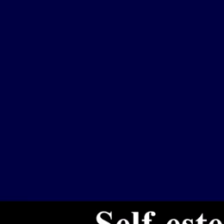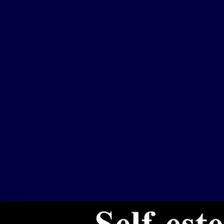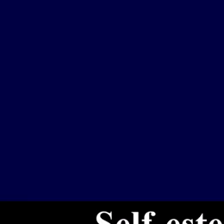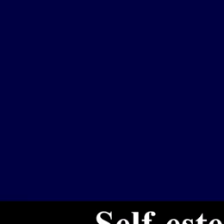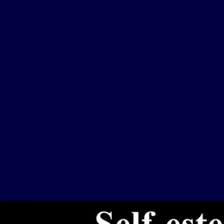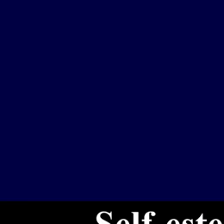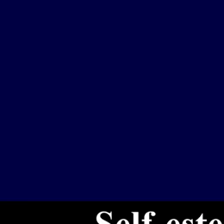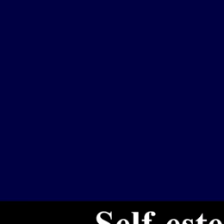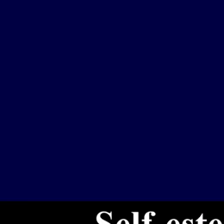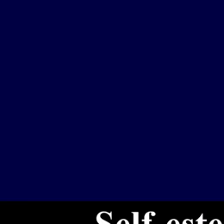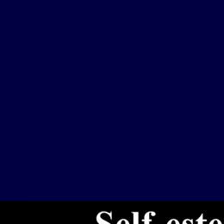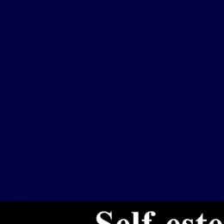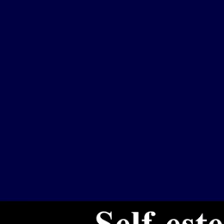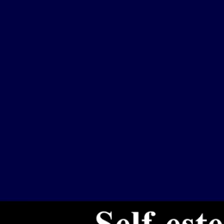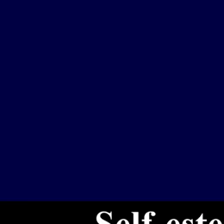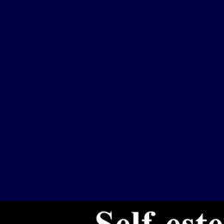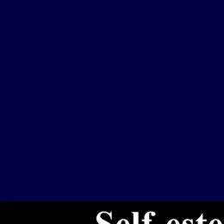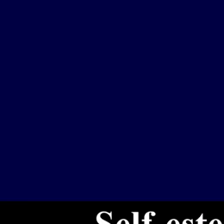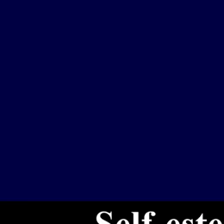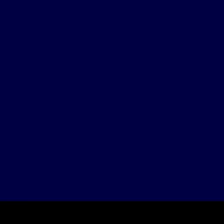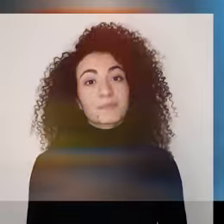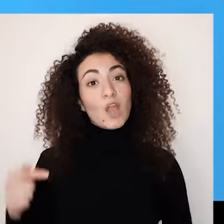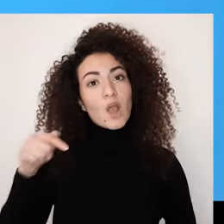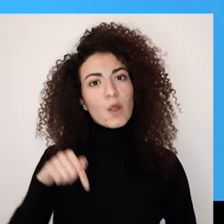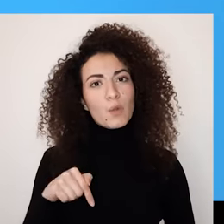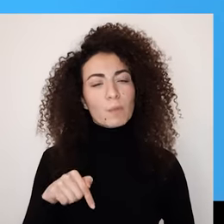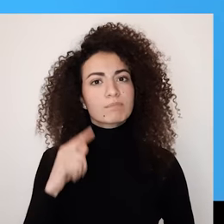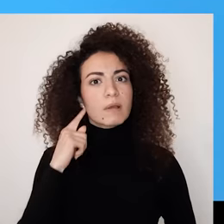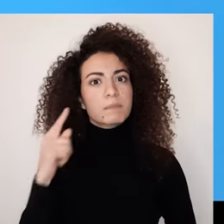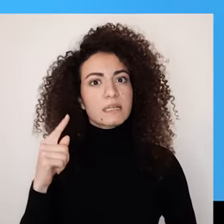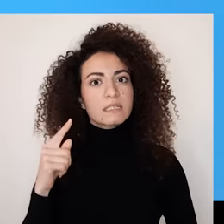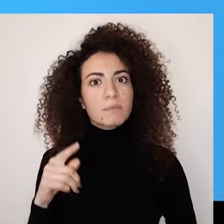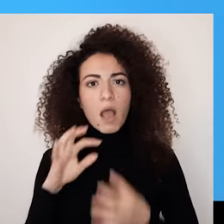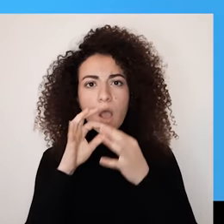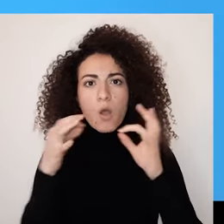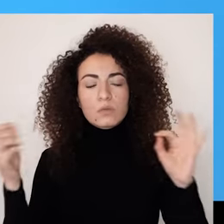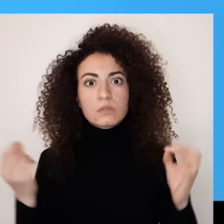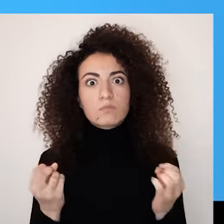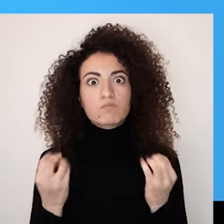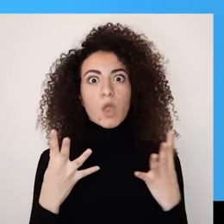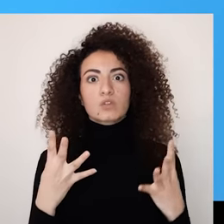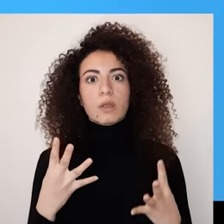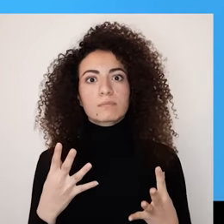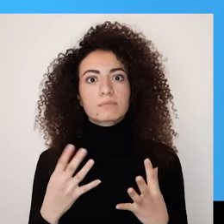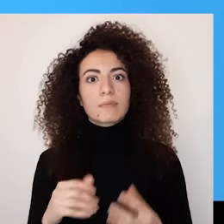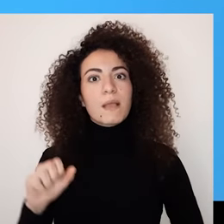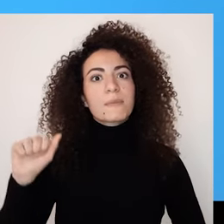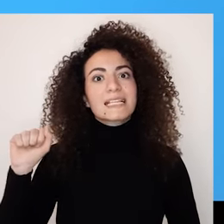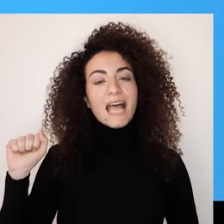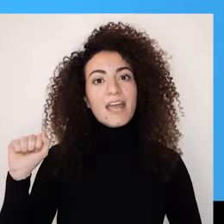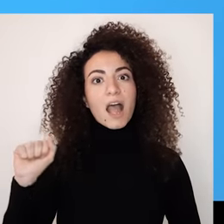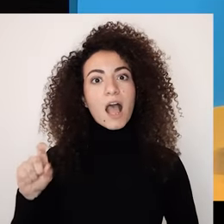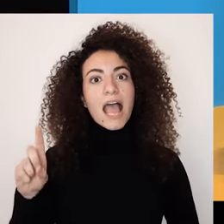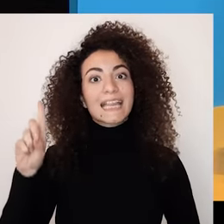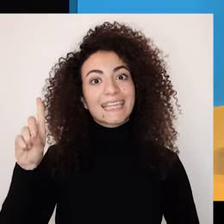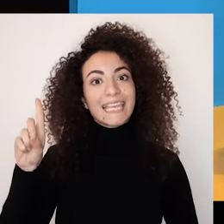تقدير النفس وأساس بناء علاقة صحية مع الذات اليوم رح نسمع معقولات صادمة من سارة دينا